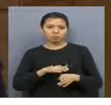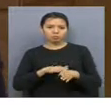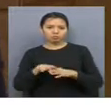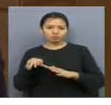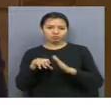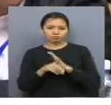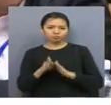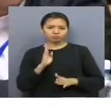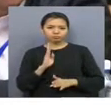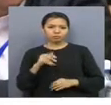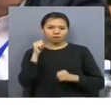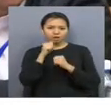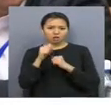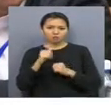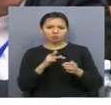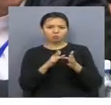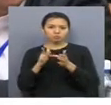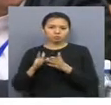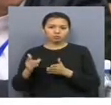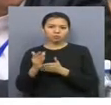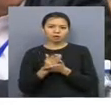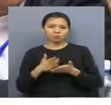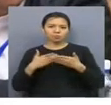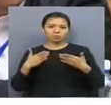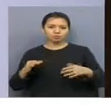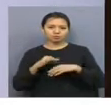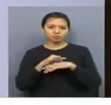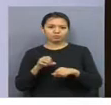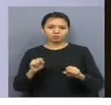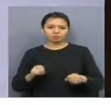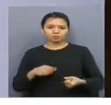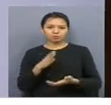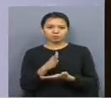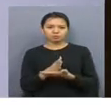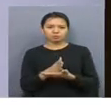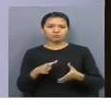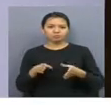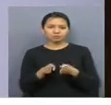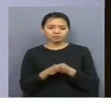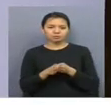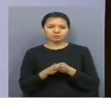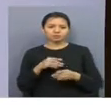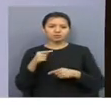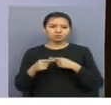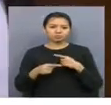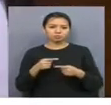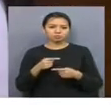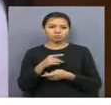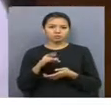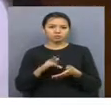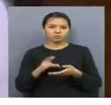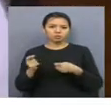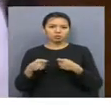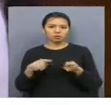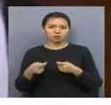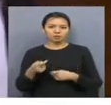келет. Сонда яқы бұл әр тараптың туристик әлеуетінің жыл жұты ғарналған мүмкіндіктер болмақ. Біркен ұлттар ұйымы аймақты қорталығының башысы.